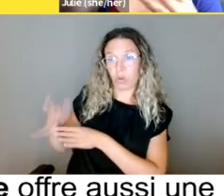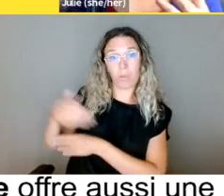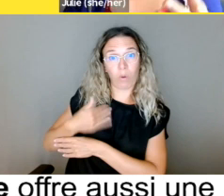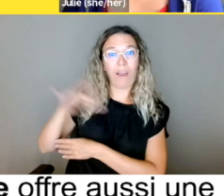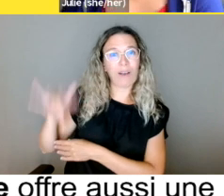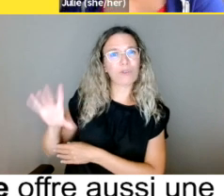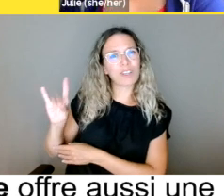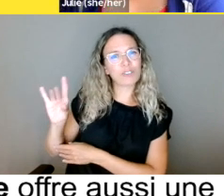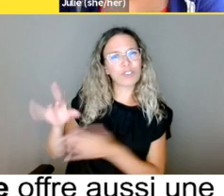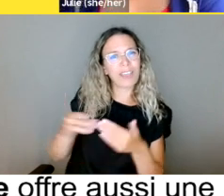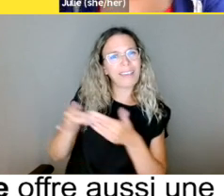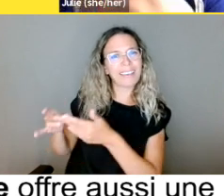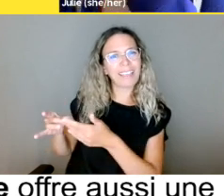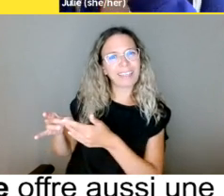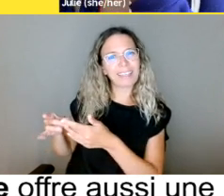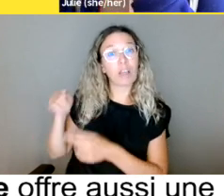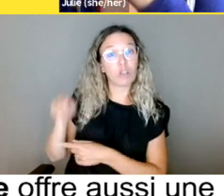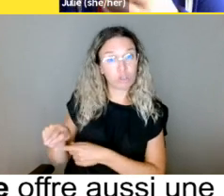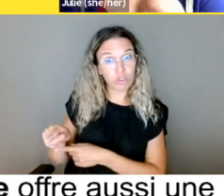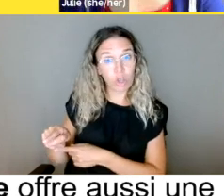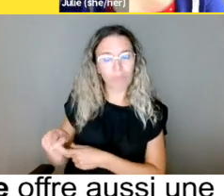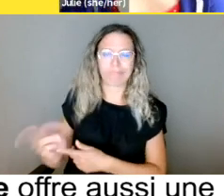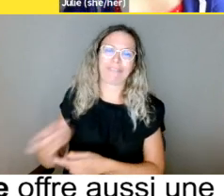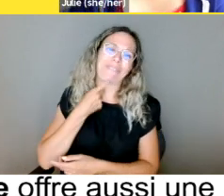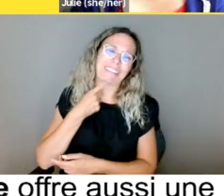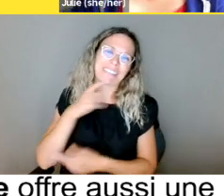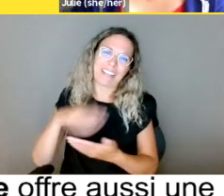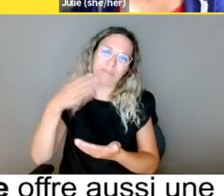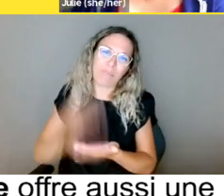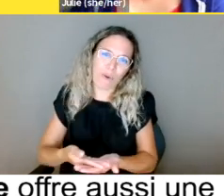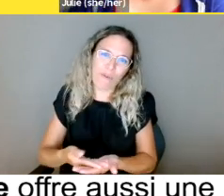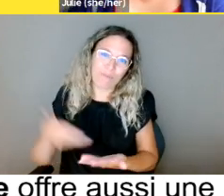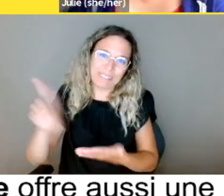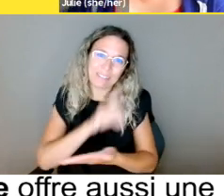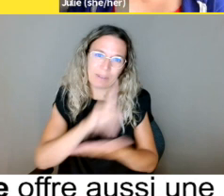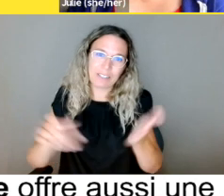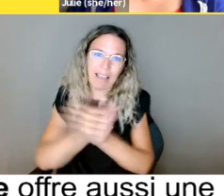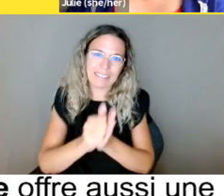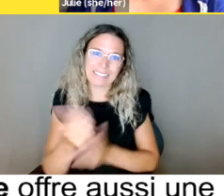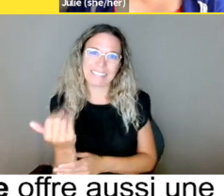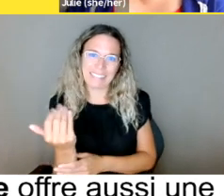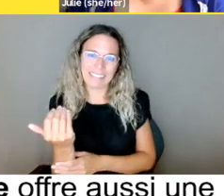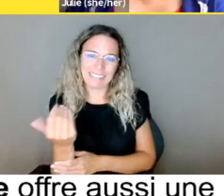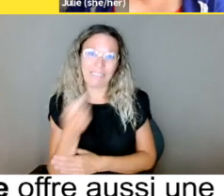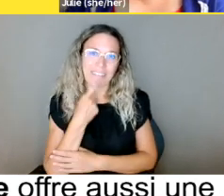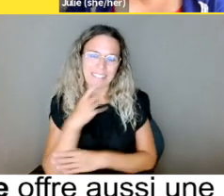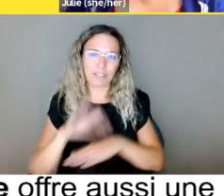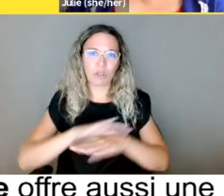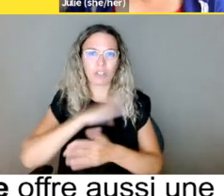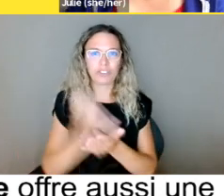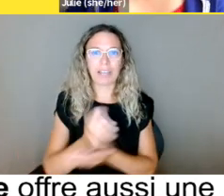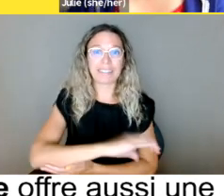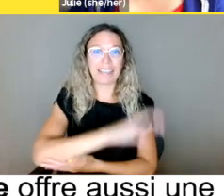OK. Donc, là, vous voulez prendre le train via rail et on vous refuse accès à cause de votre chien guide.